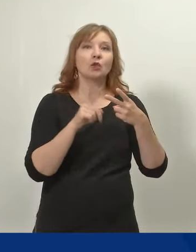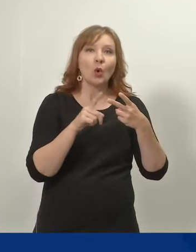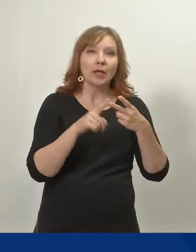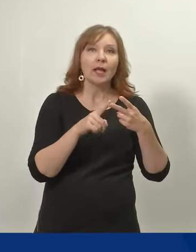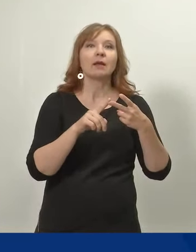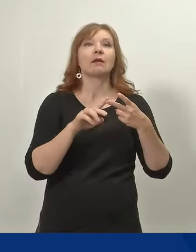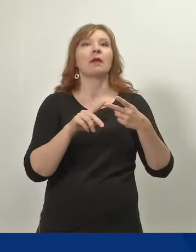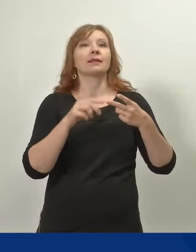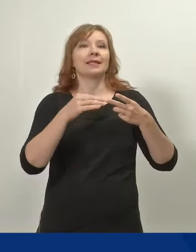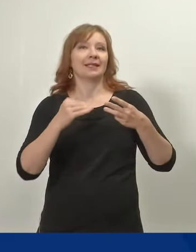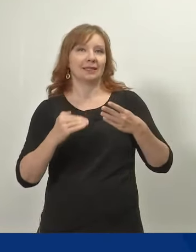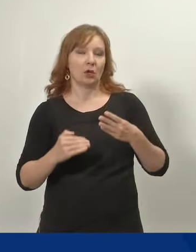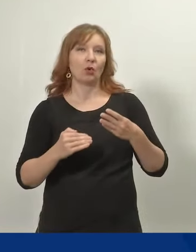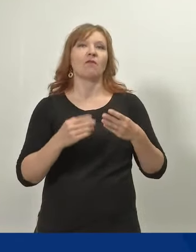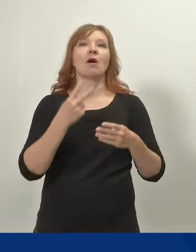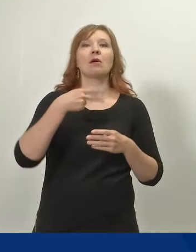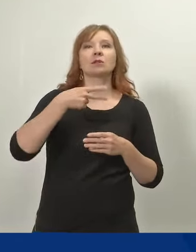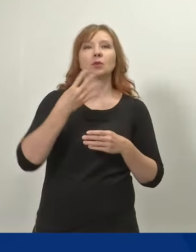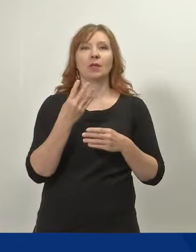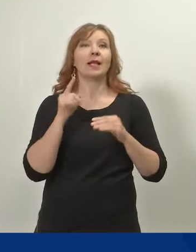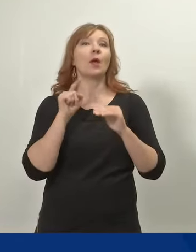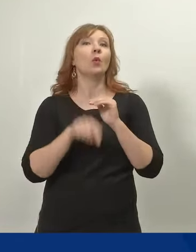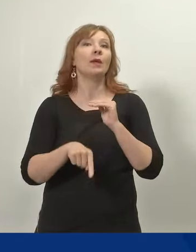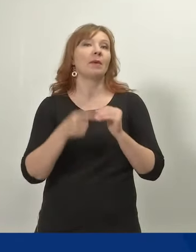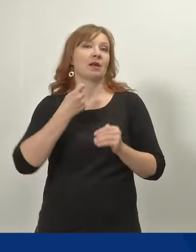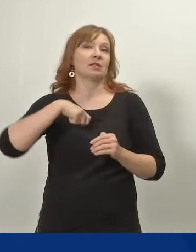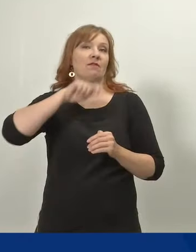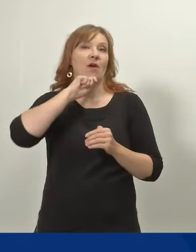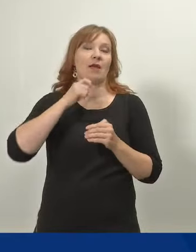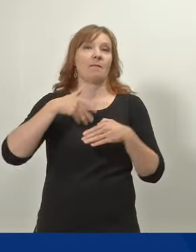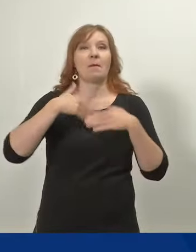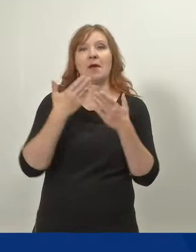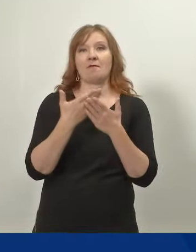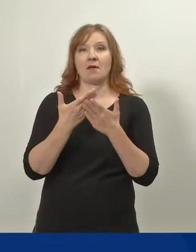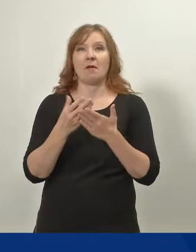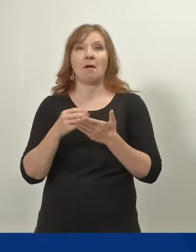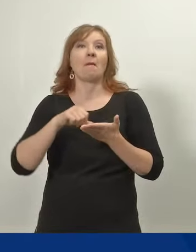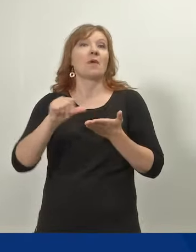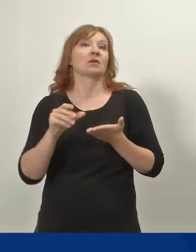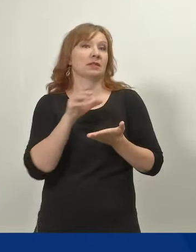84 yrimääräistä vanhempainpäivärahaa lasta kohteen.